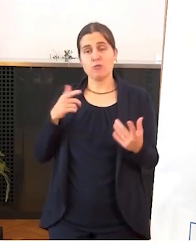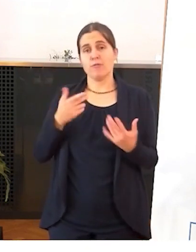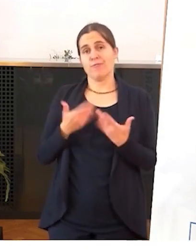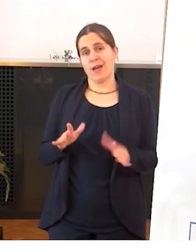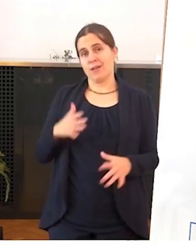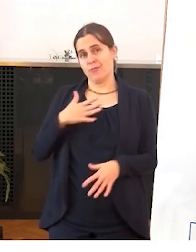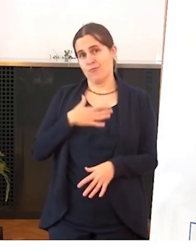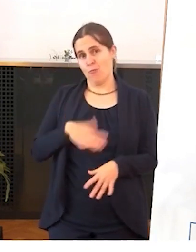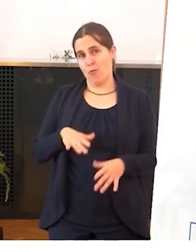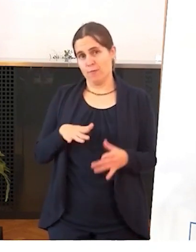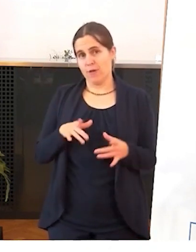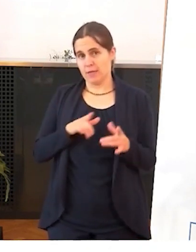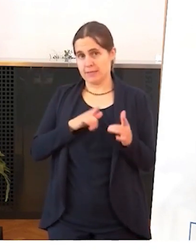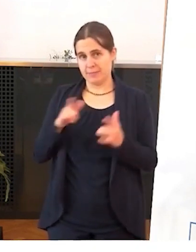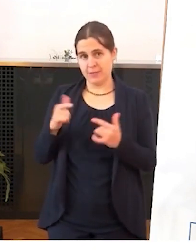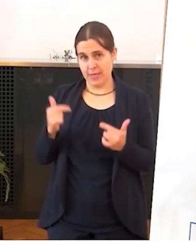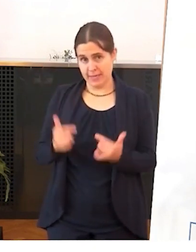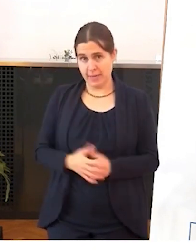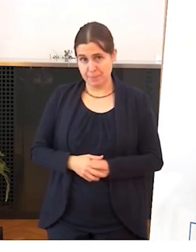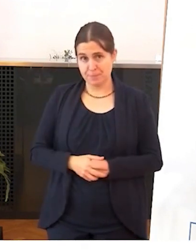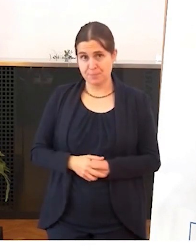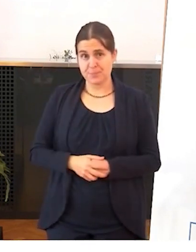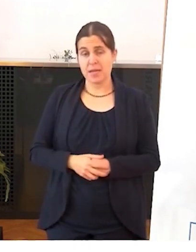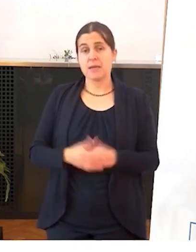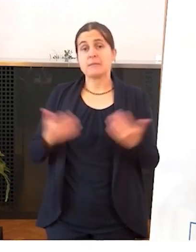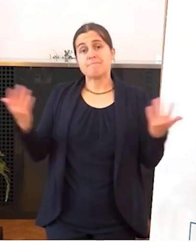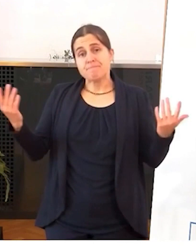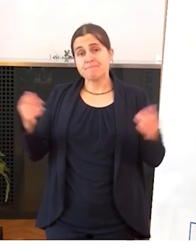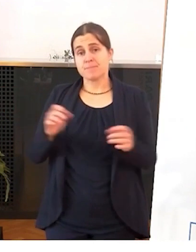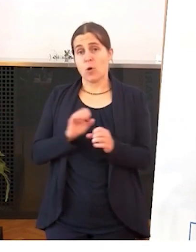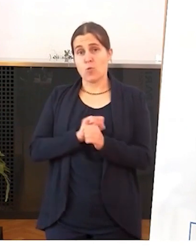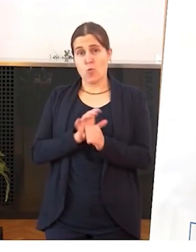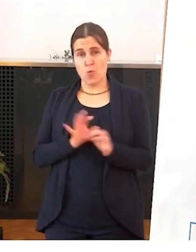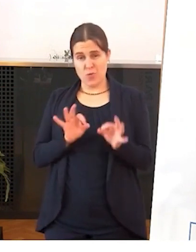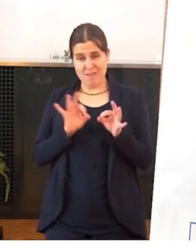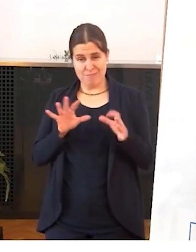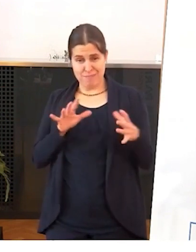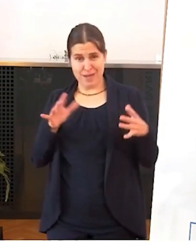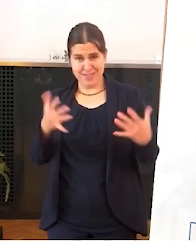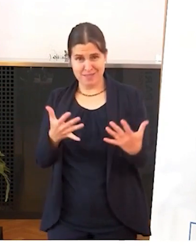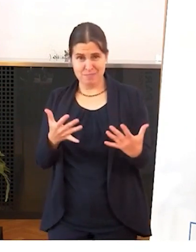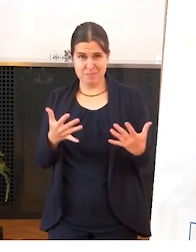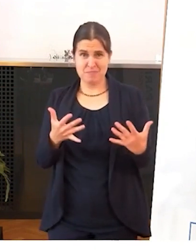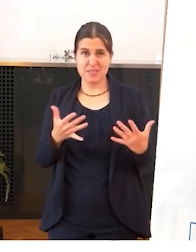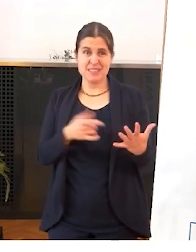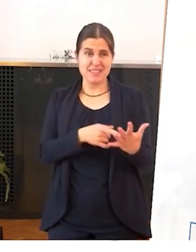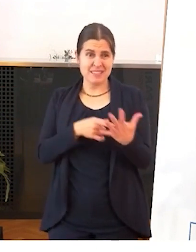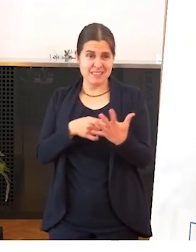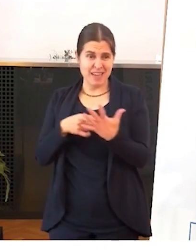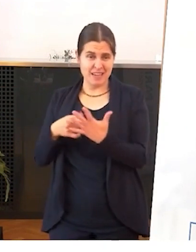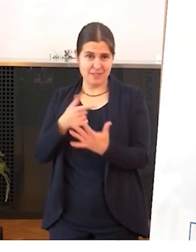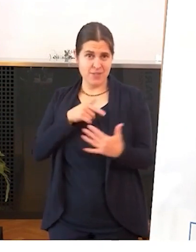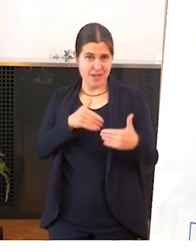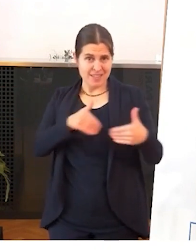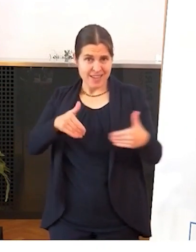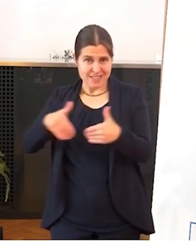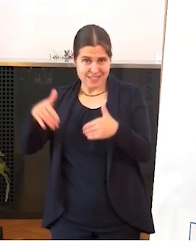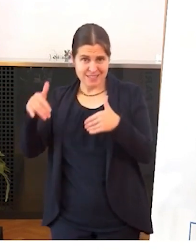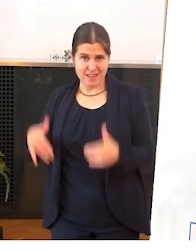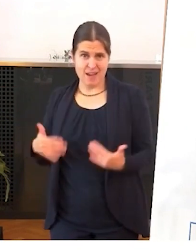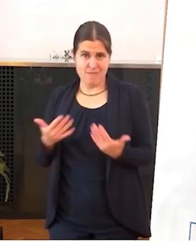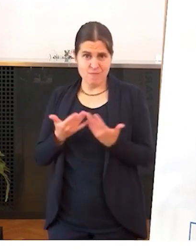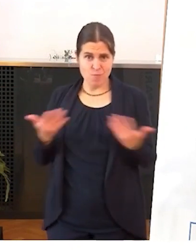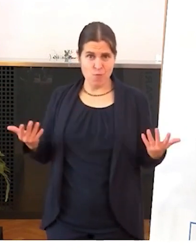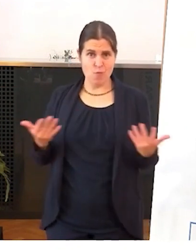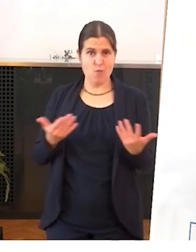Die Pandemie, die hat uns in vielerlei Hinsicht unsere Grenzen aufgezeigt. Sie hat uns gezeigt, wo wir in unserem System Schwachstellen